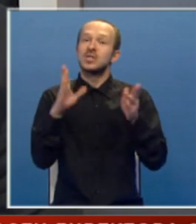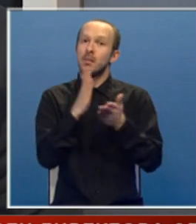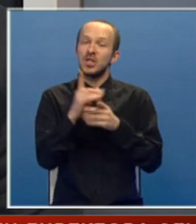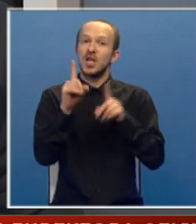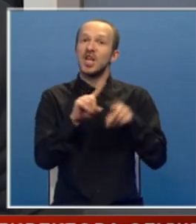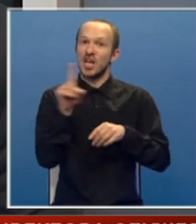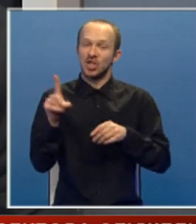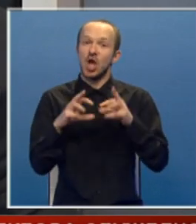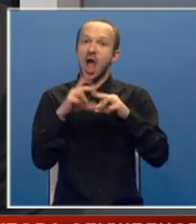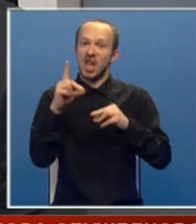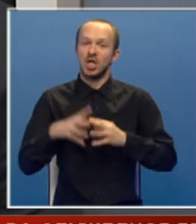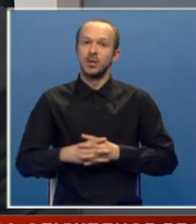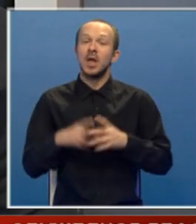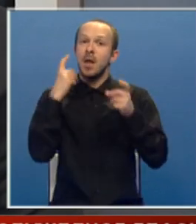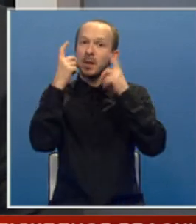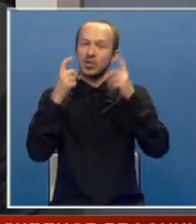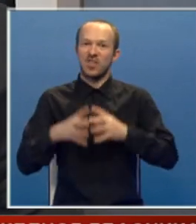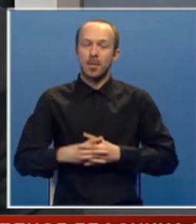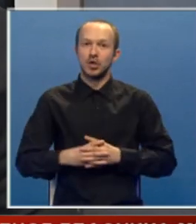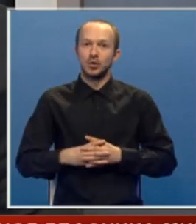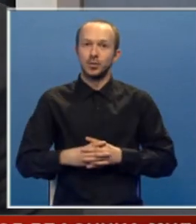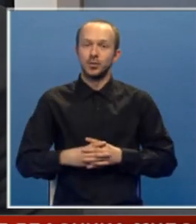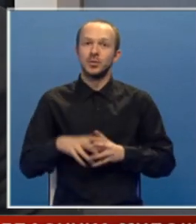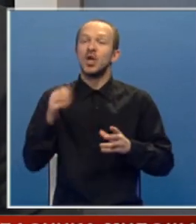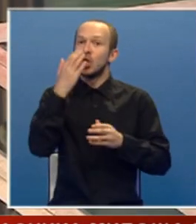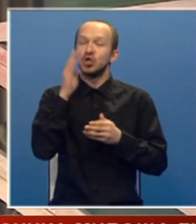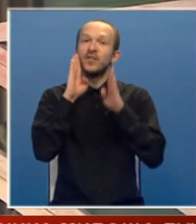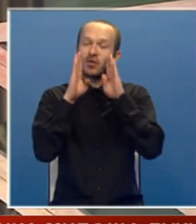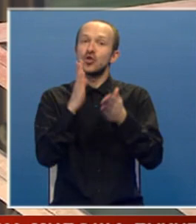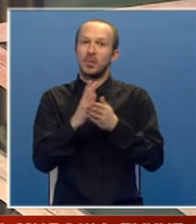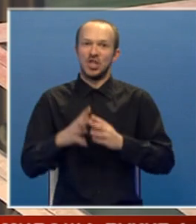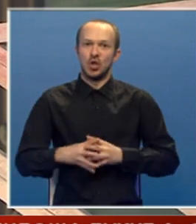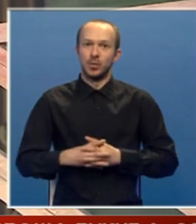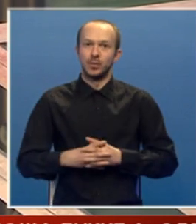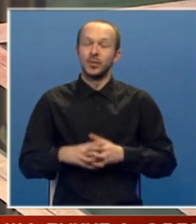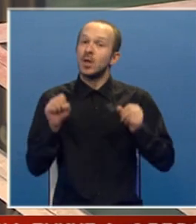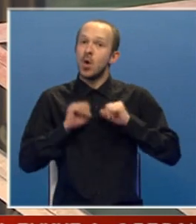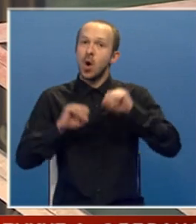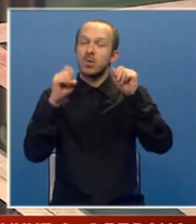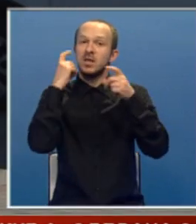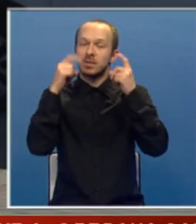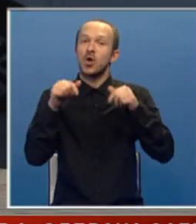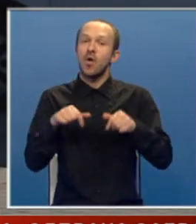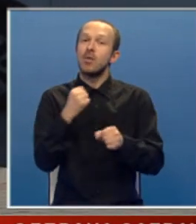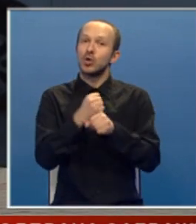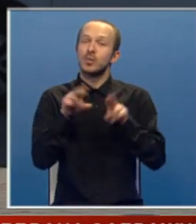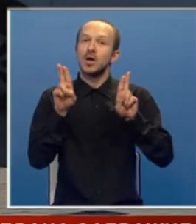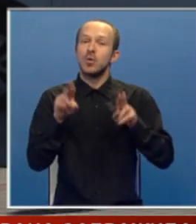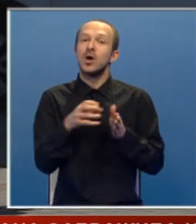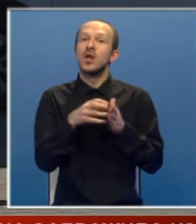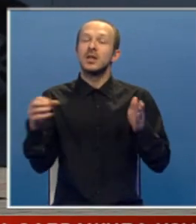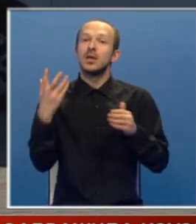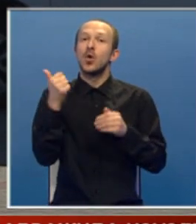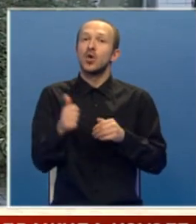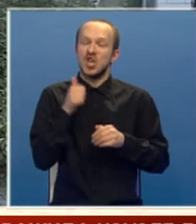biti ili neće, ali pretpostavljam da će vjerovatno biti. Odbrana smatra da bi ovaj postupak mogao trajati